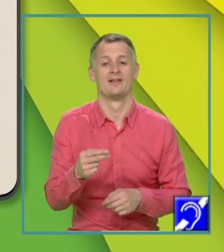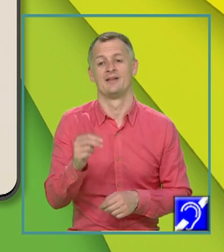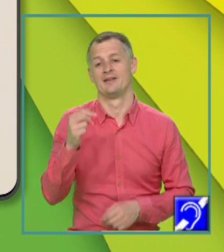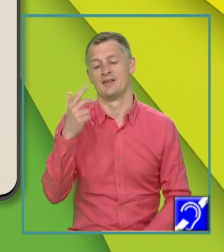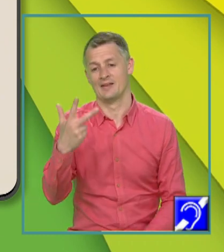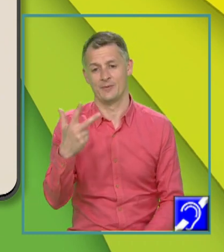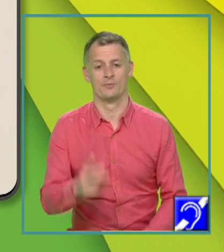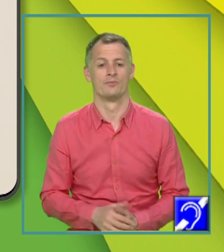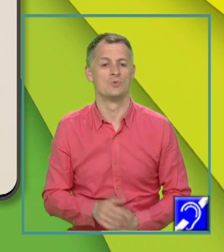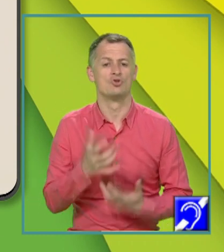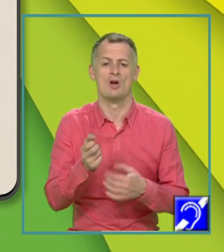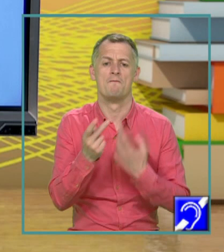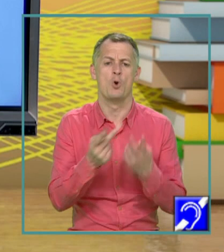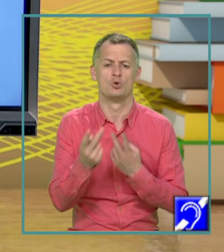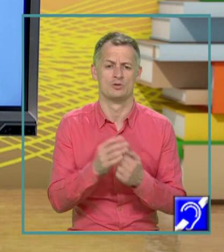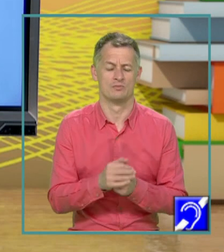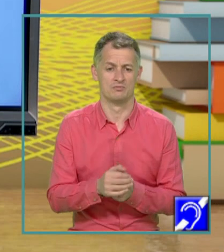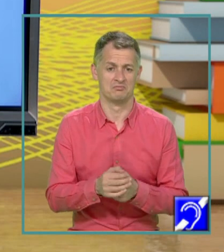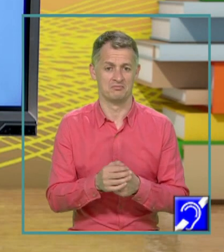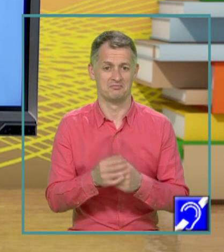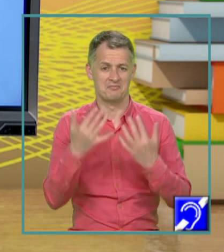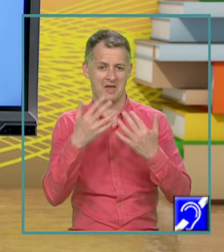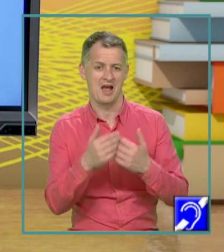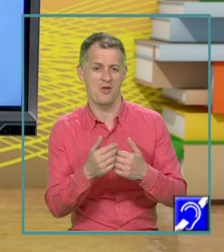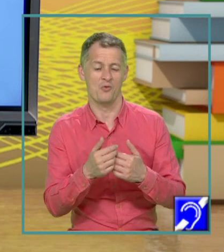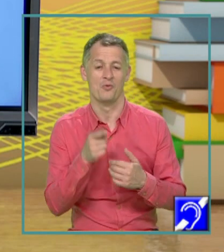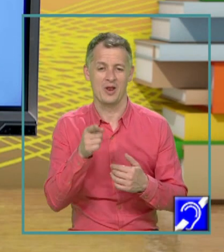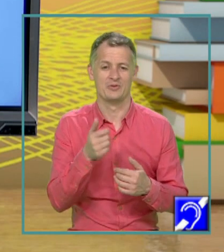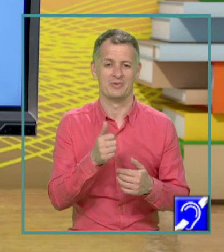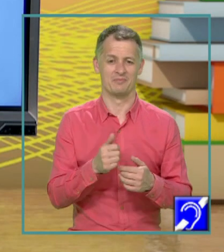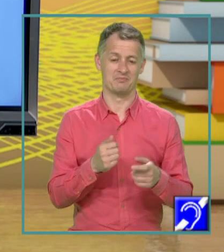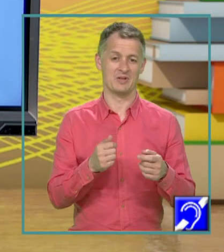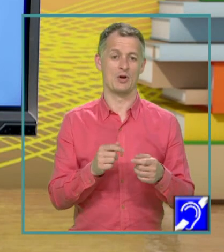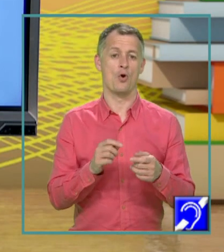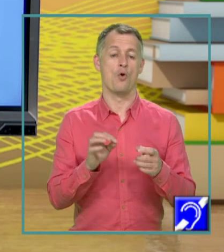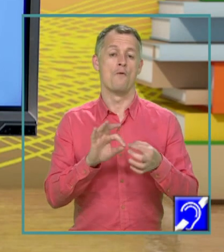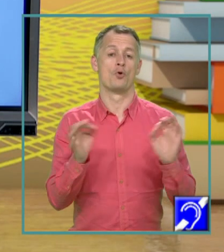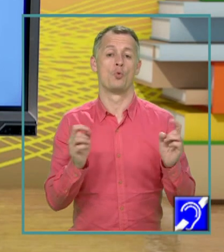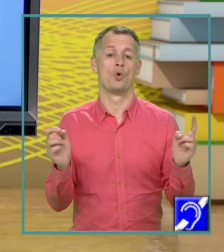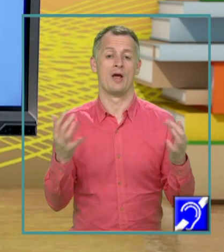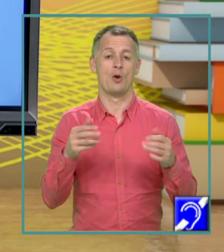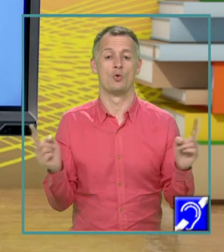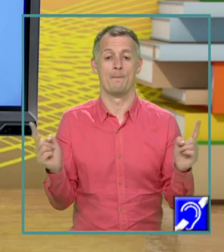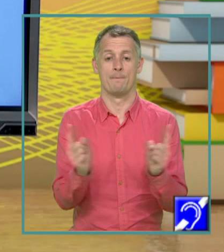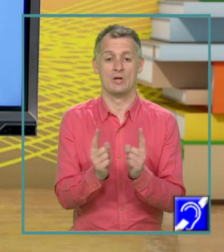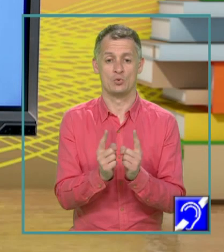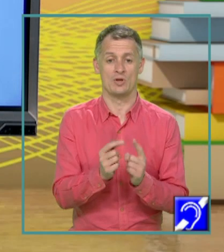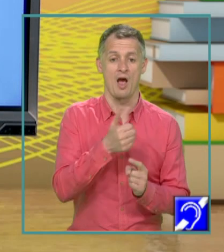Ce am folosit? Am folosit calculul algebric și anume formulele de calcul pe scurtat acestea, a pătrat